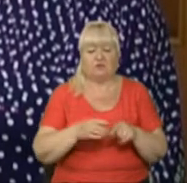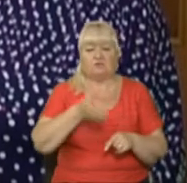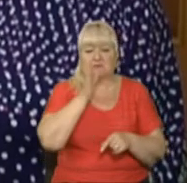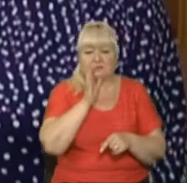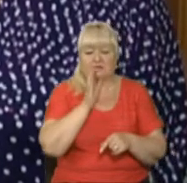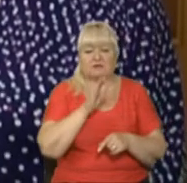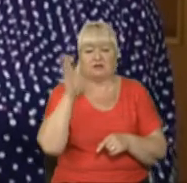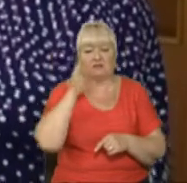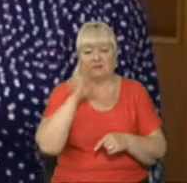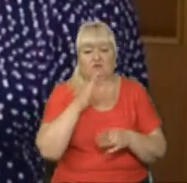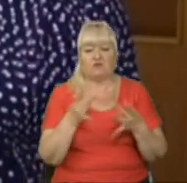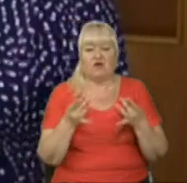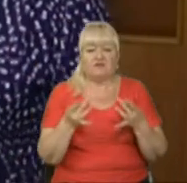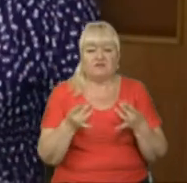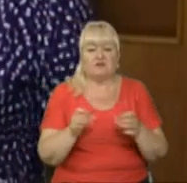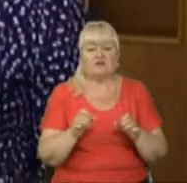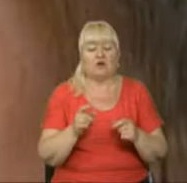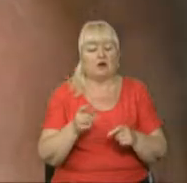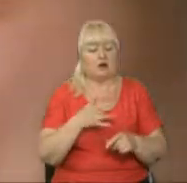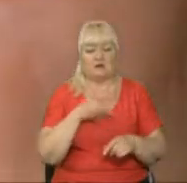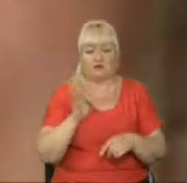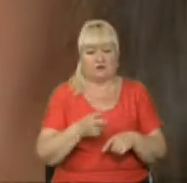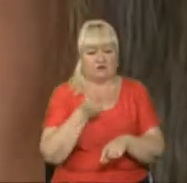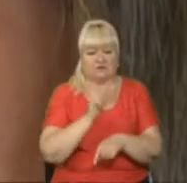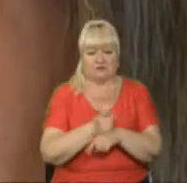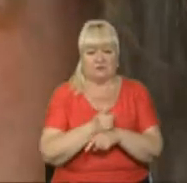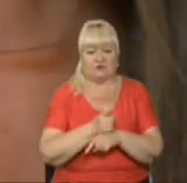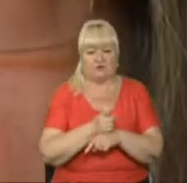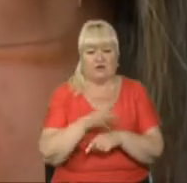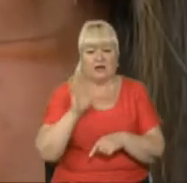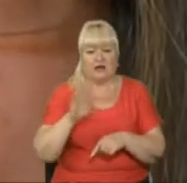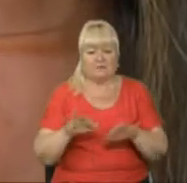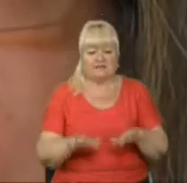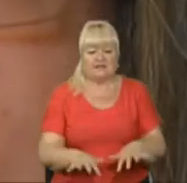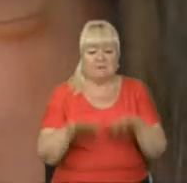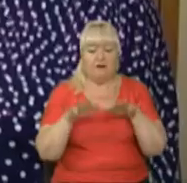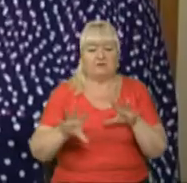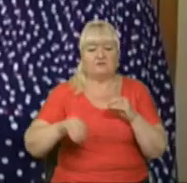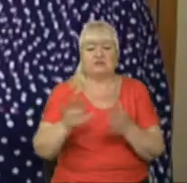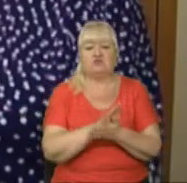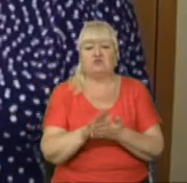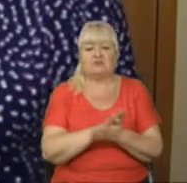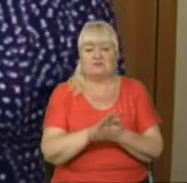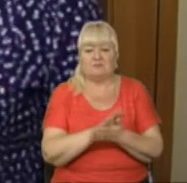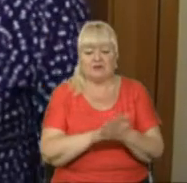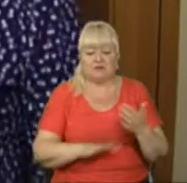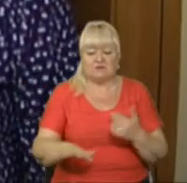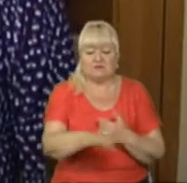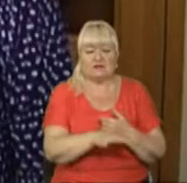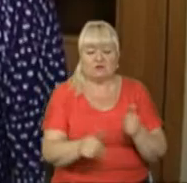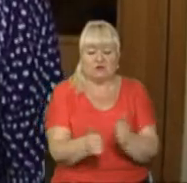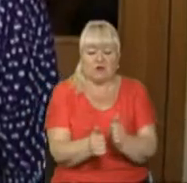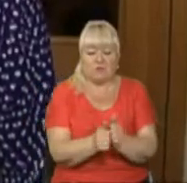каптажів в сирому вигляді категорично заборонено. Після паводків все, що змило з території